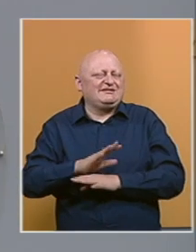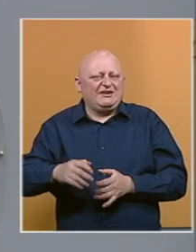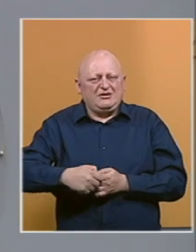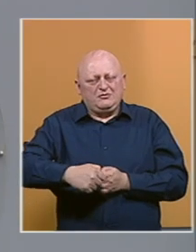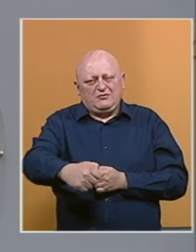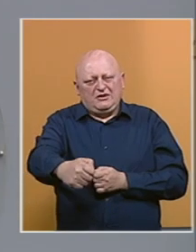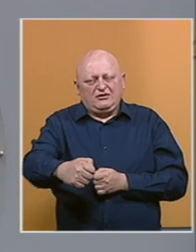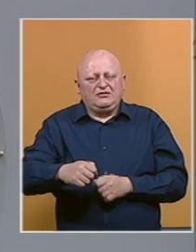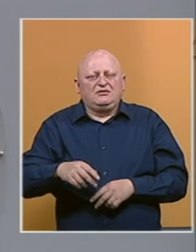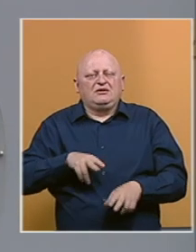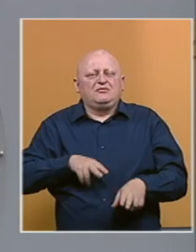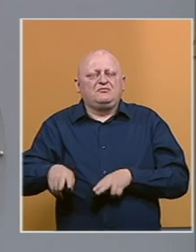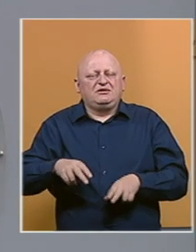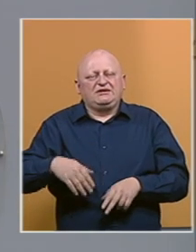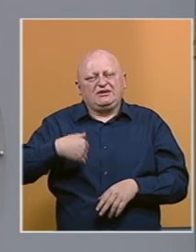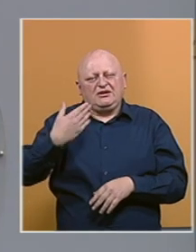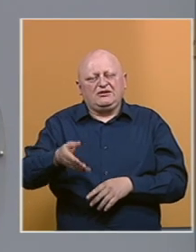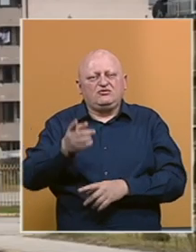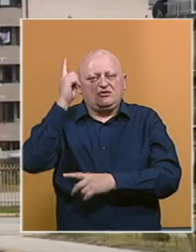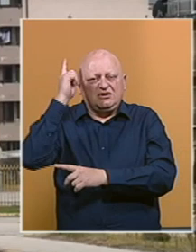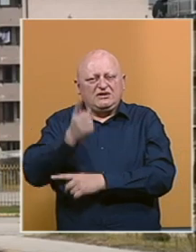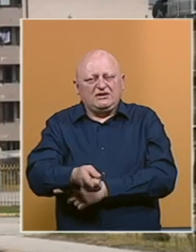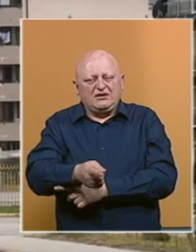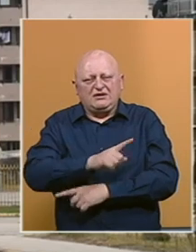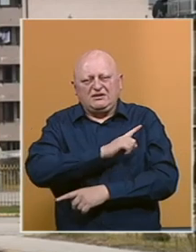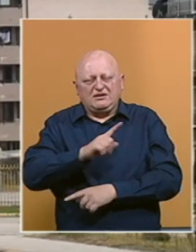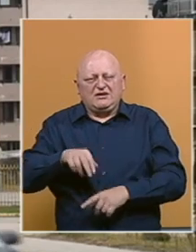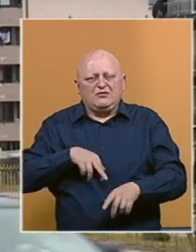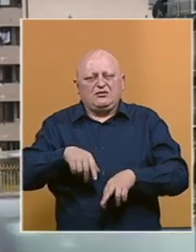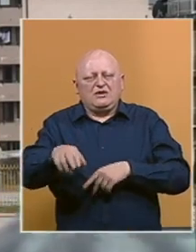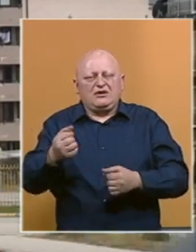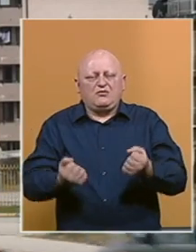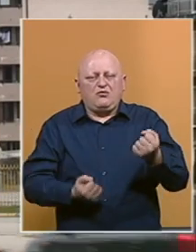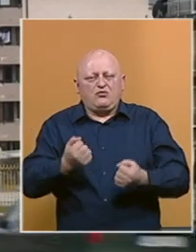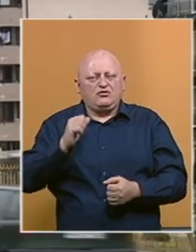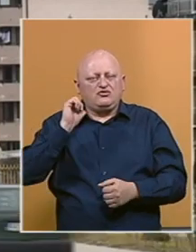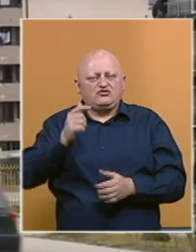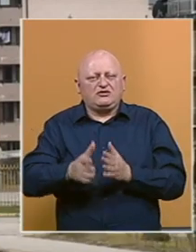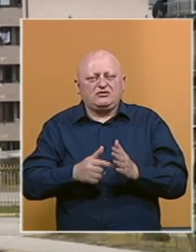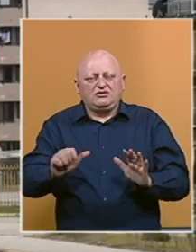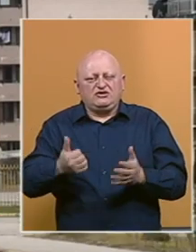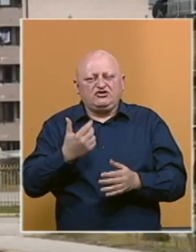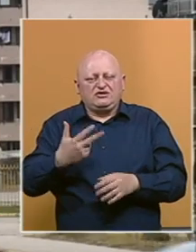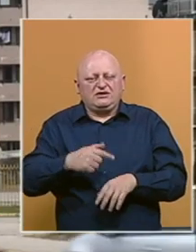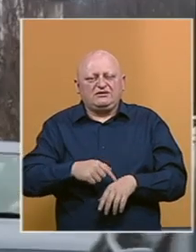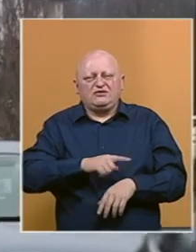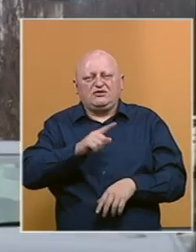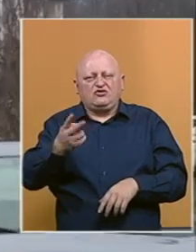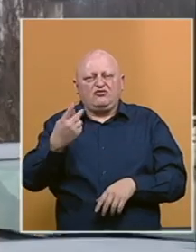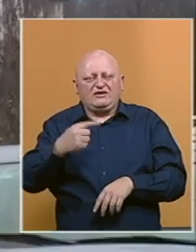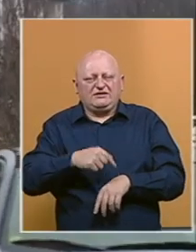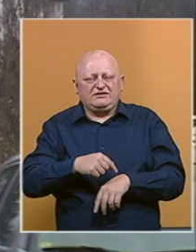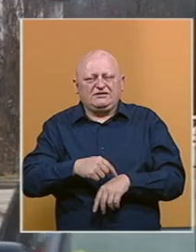mjere, čak je resurni ministar izdao naredbu o zabrani kretanja vozila sutra u periodu od 16.30 do 21